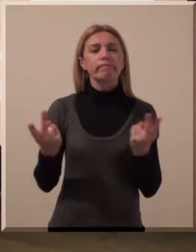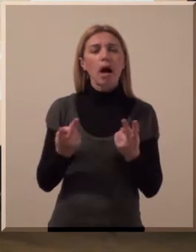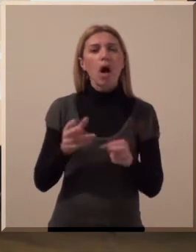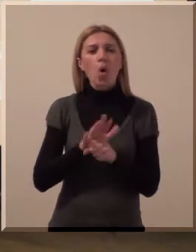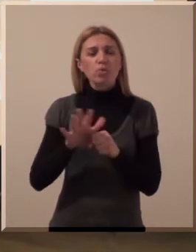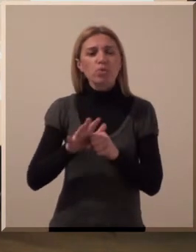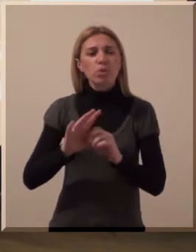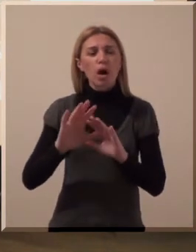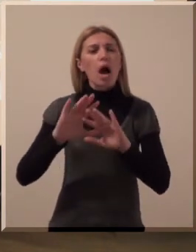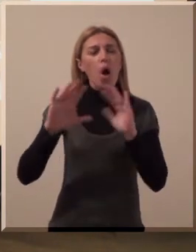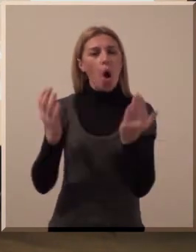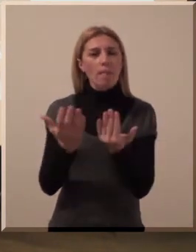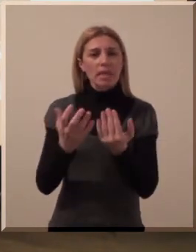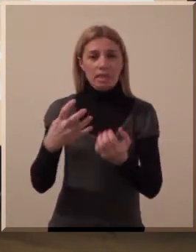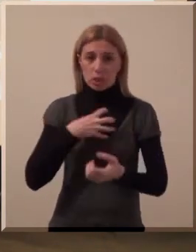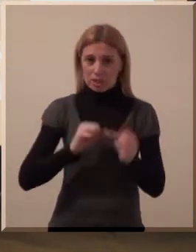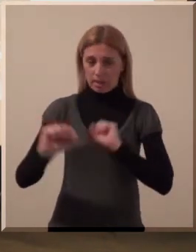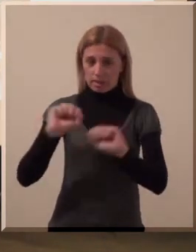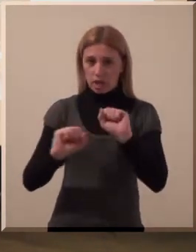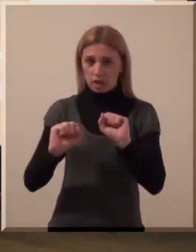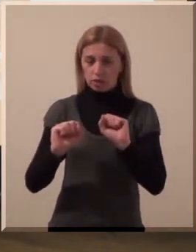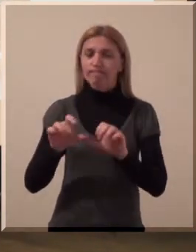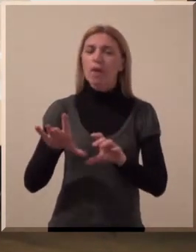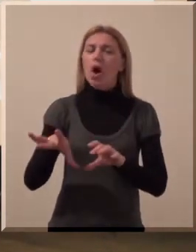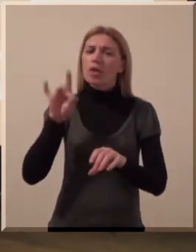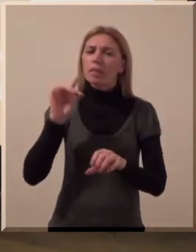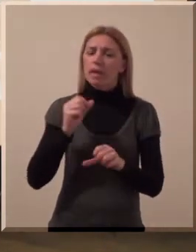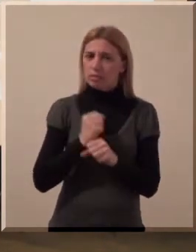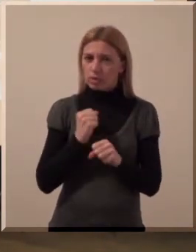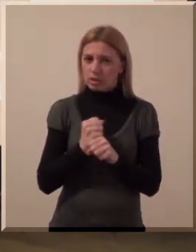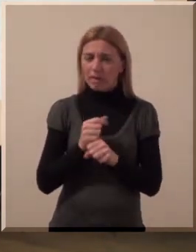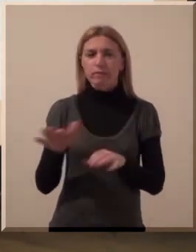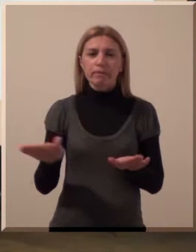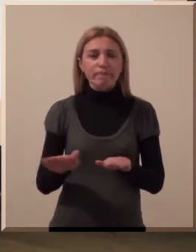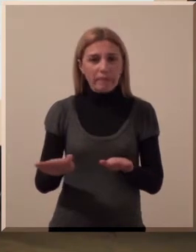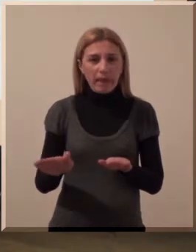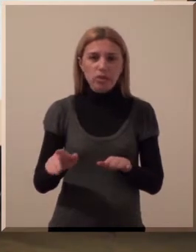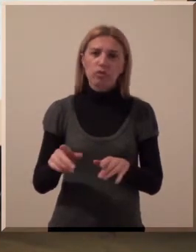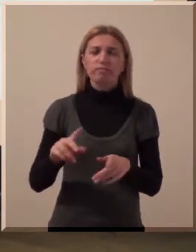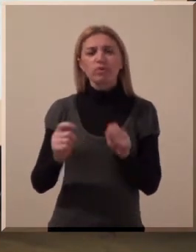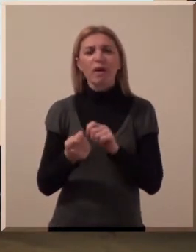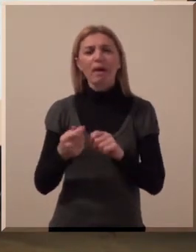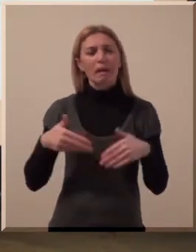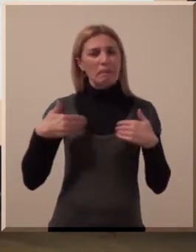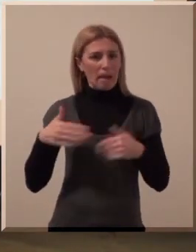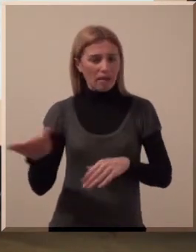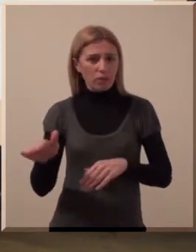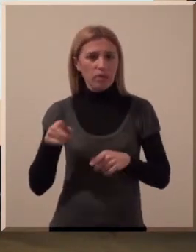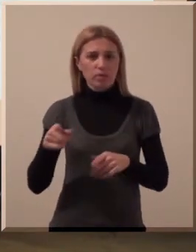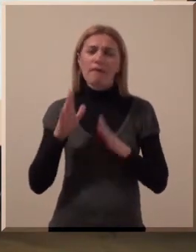rad i socijalnu politiku kao usluga u oblasti socijalne zaštine. Odebrali smo da se bavimo